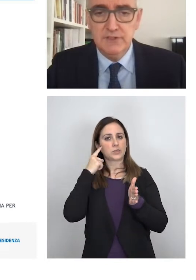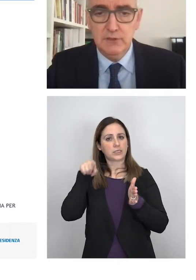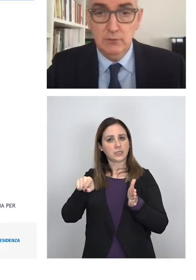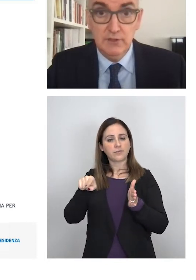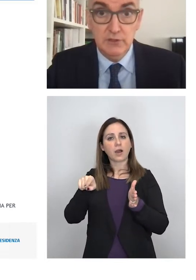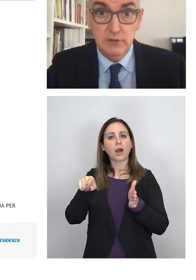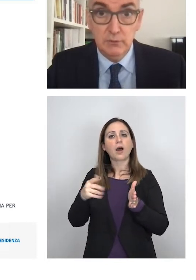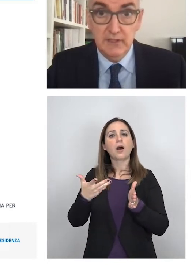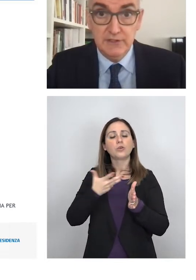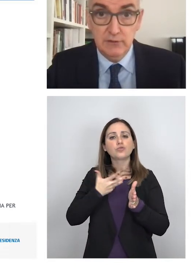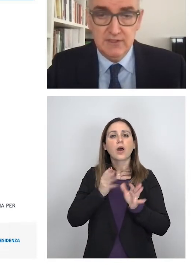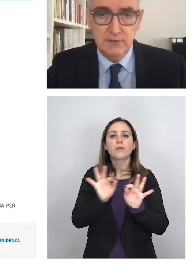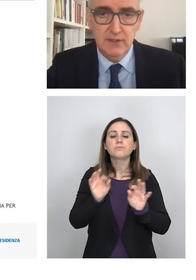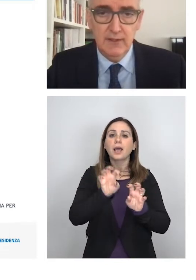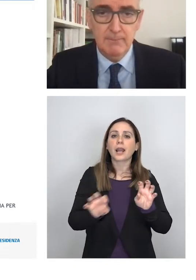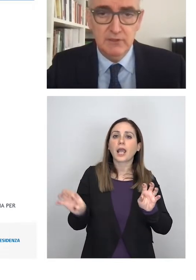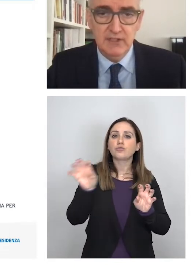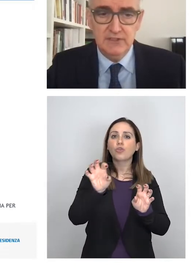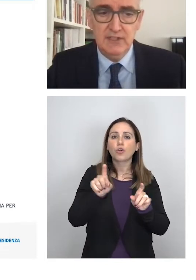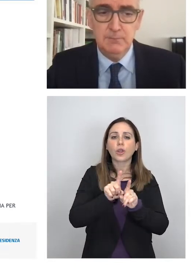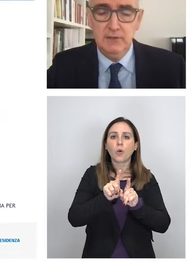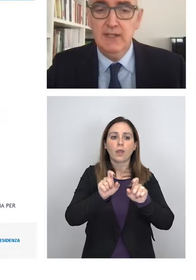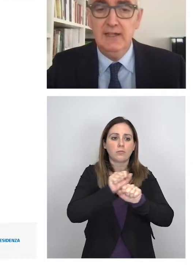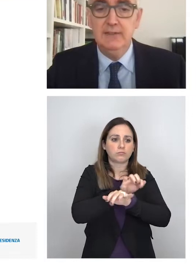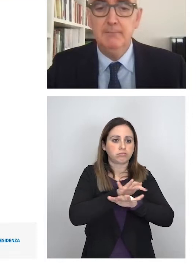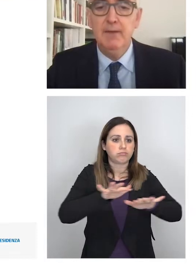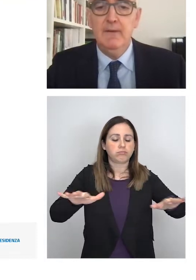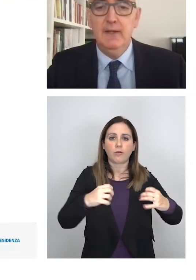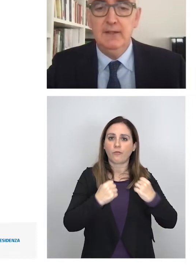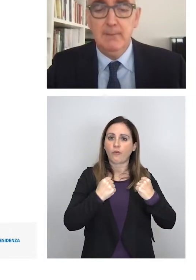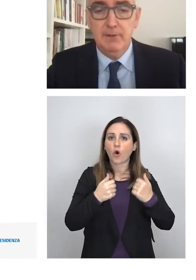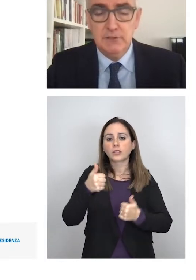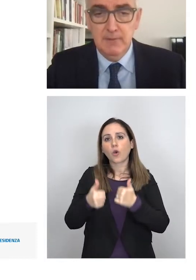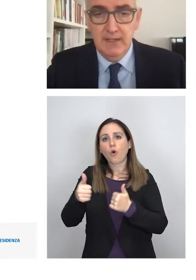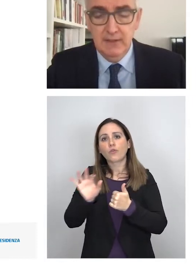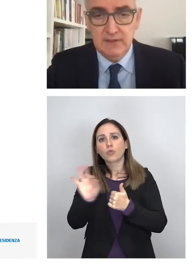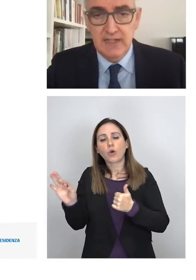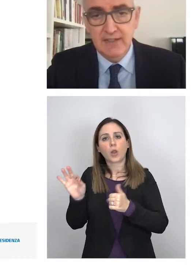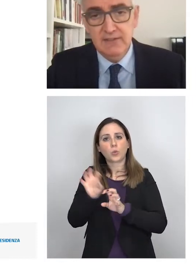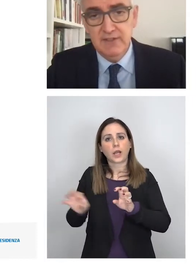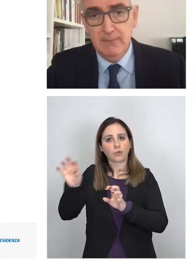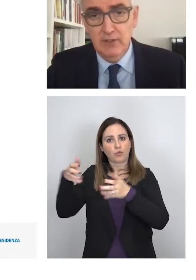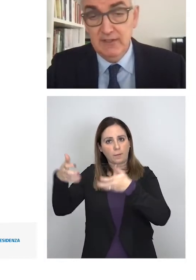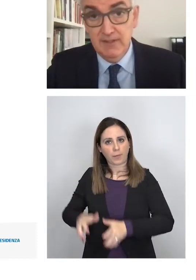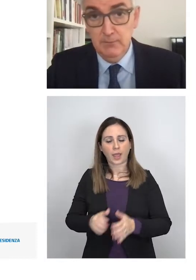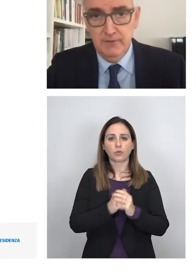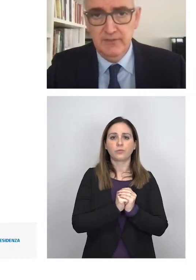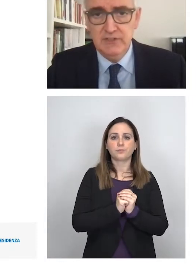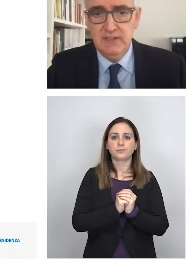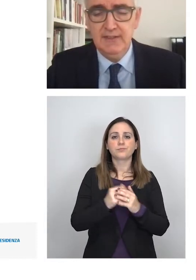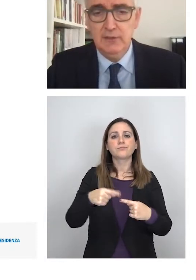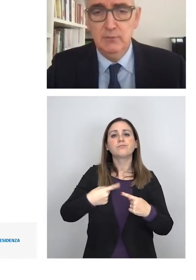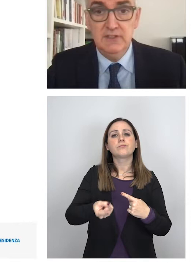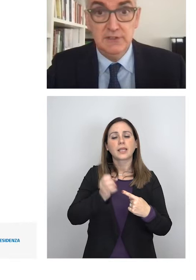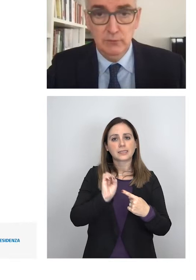come ci siano alcune regioni in cui la circolazione è più intensa rispetto ad altre. Nella prossima slide vediamo l'andamento